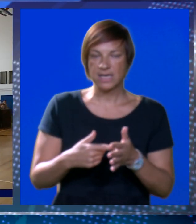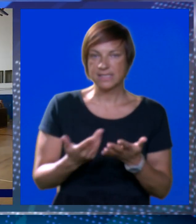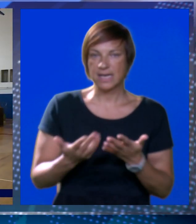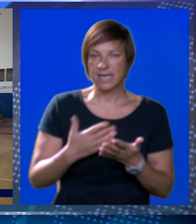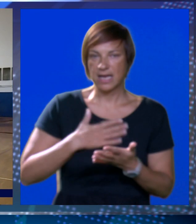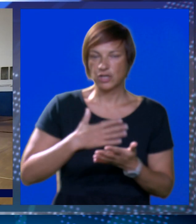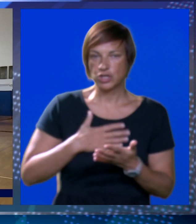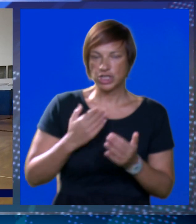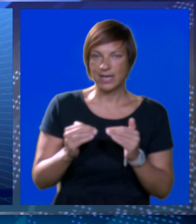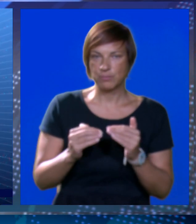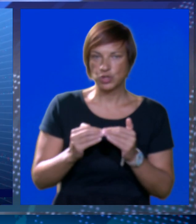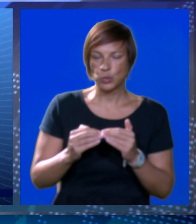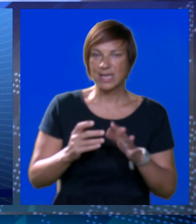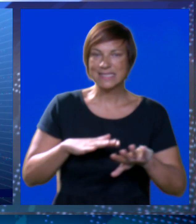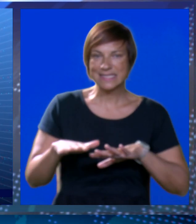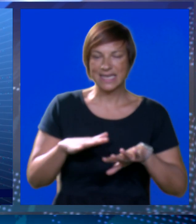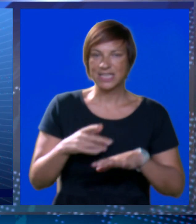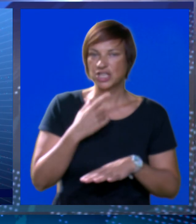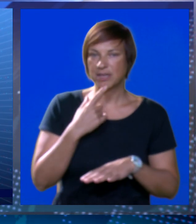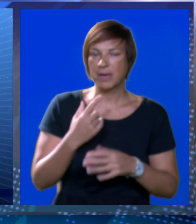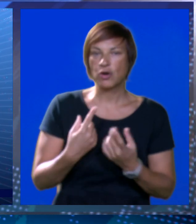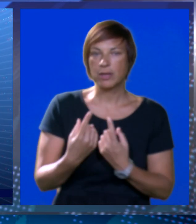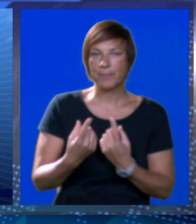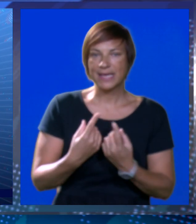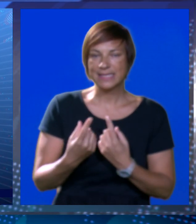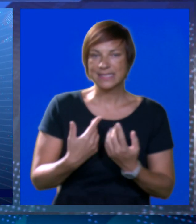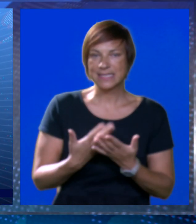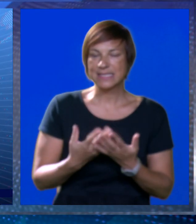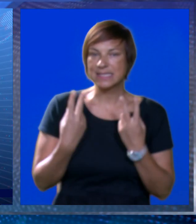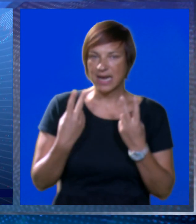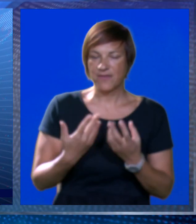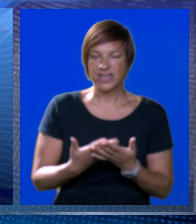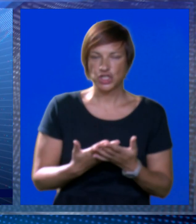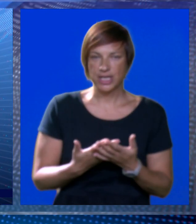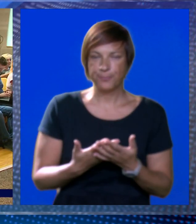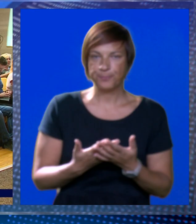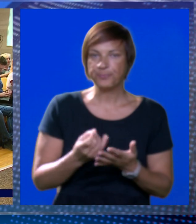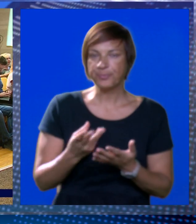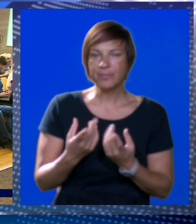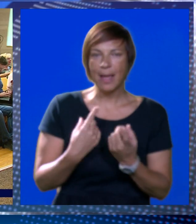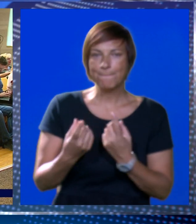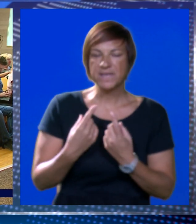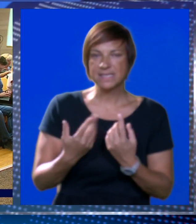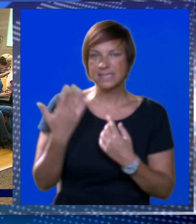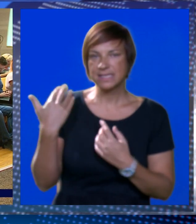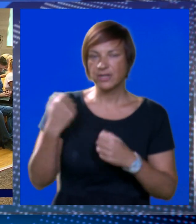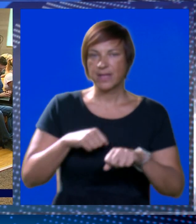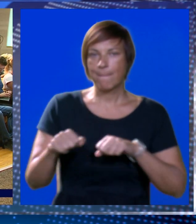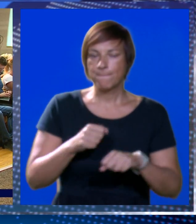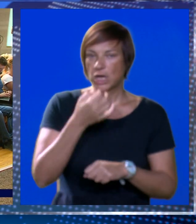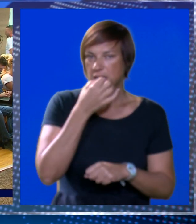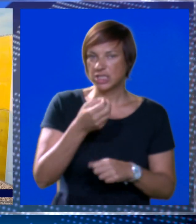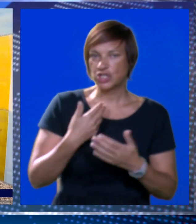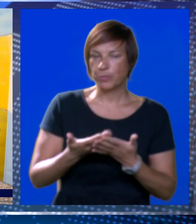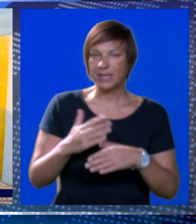kako zaista želimo suglasje sa građanima kojima je ta cesta upravo i najvažnija. Brza cesta odavno je i